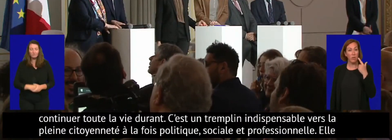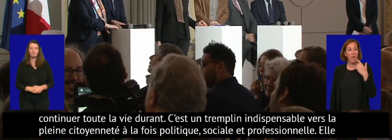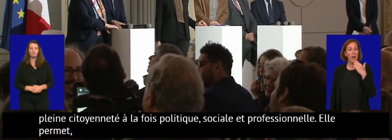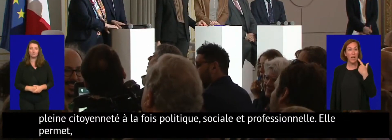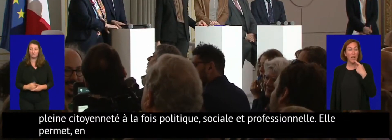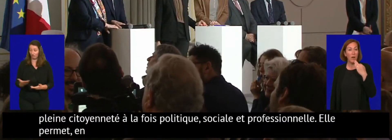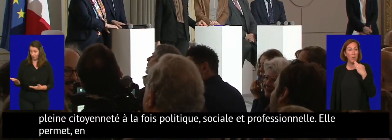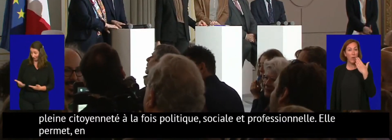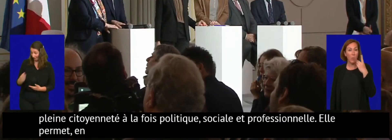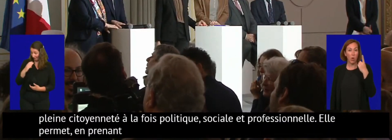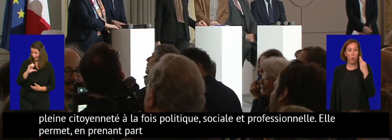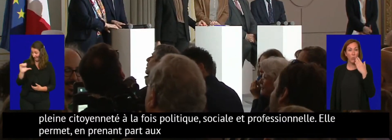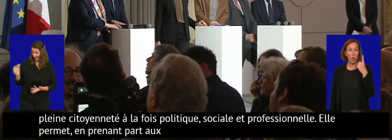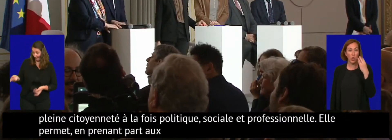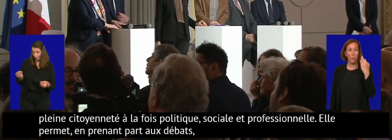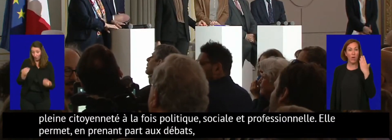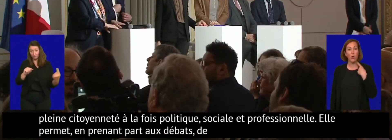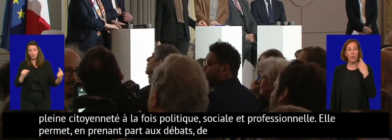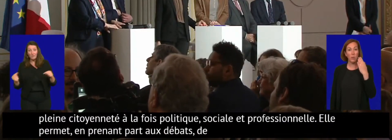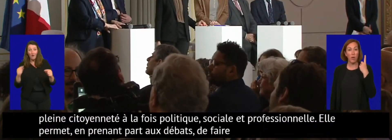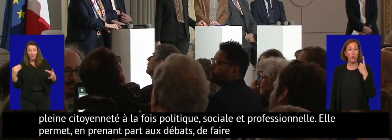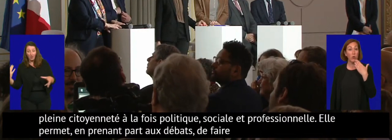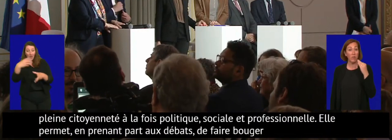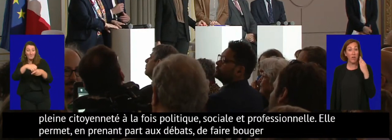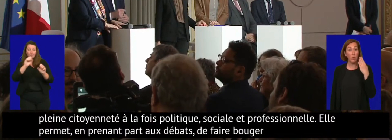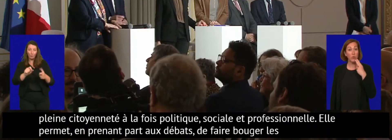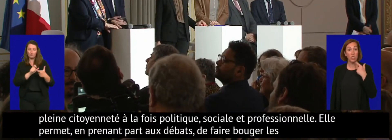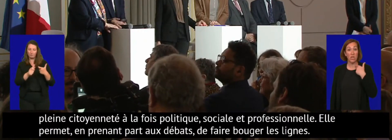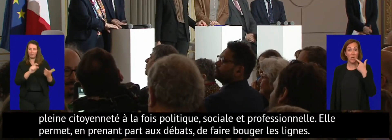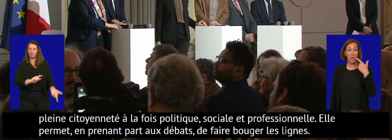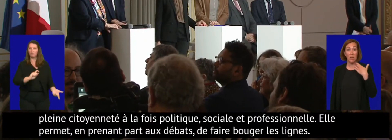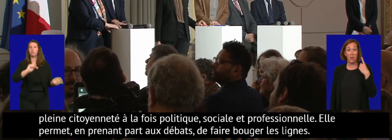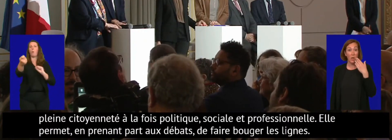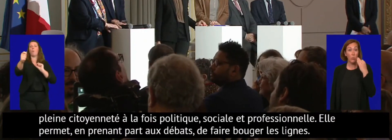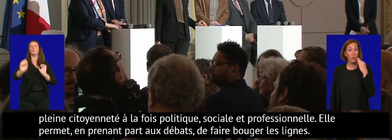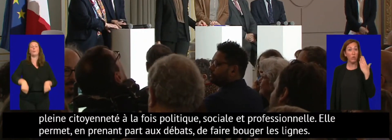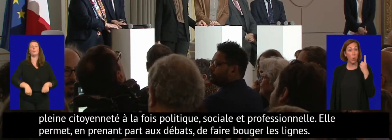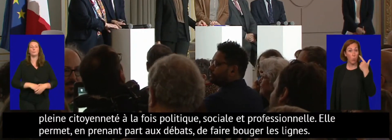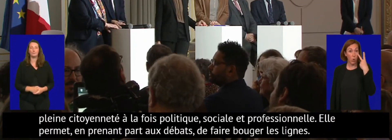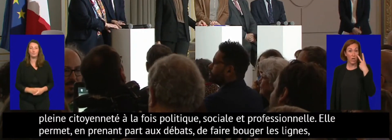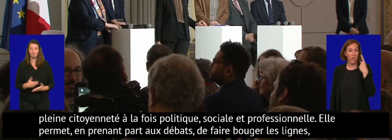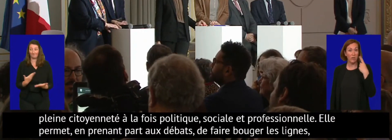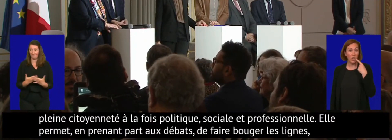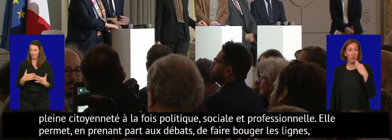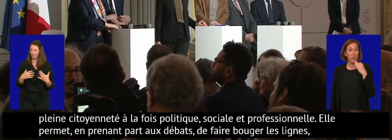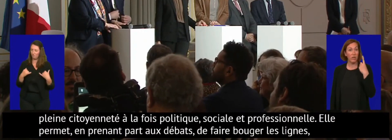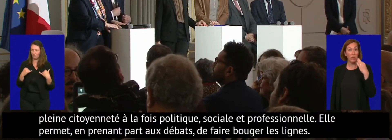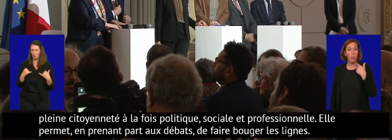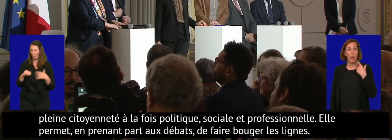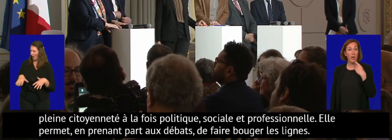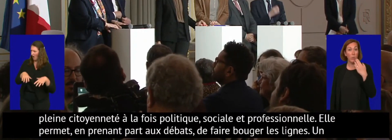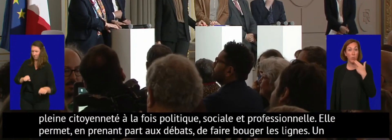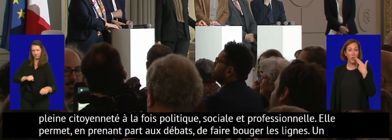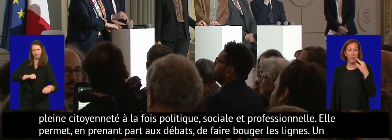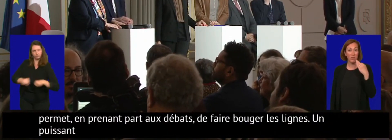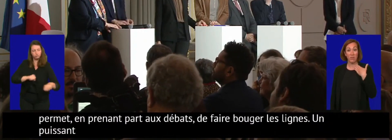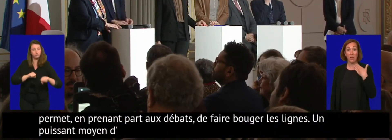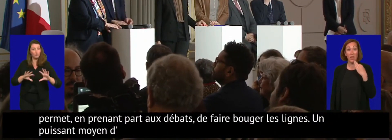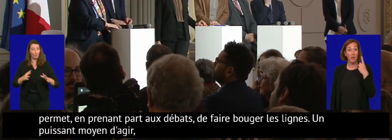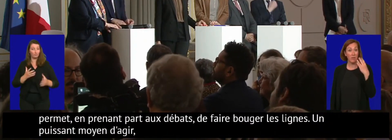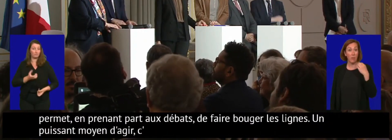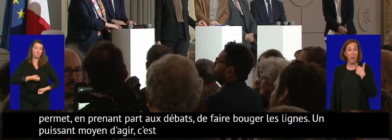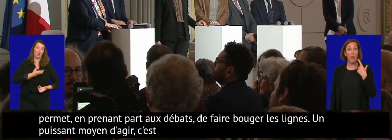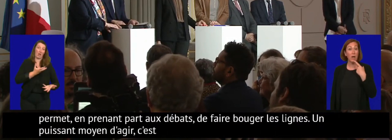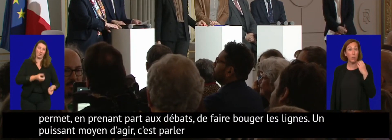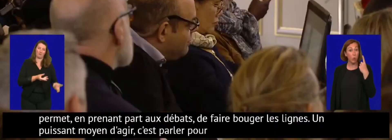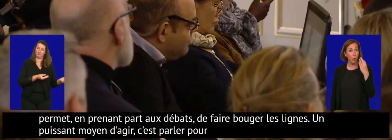part au débat, de faire bouger les lignes. Un puissant moyen d'agir, c'est parler pour exister, c'est parler pour